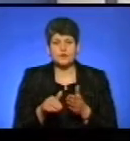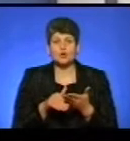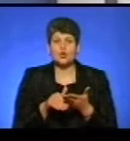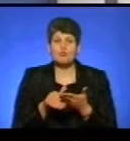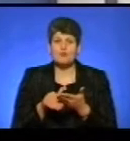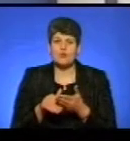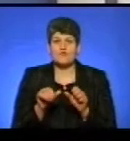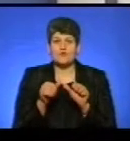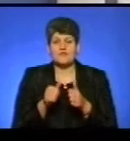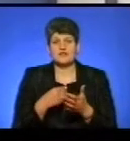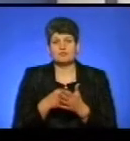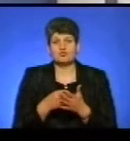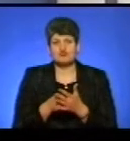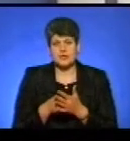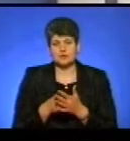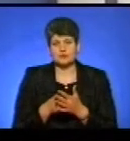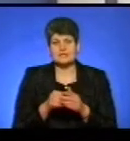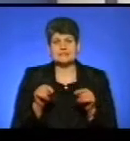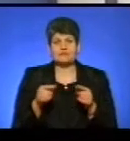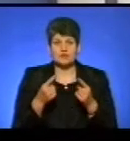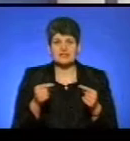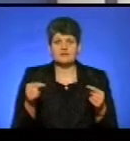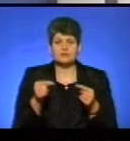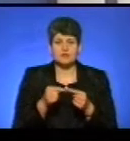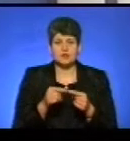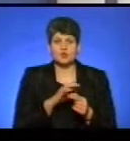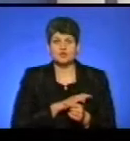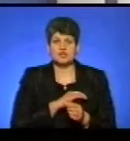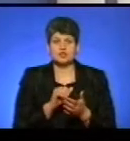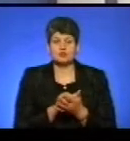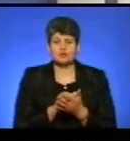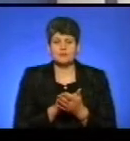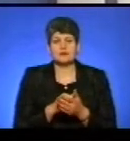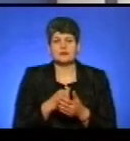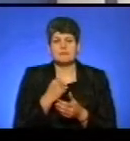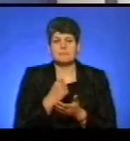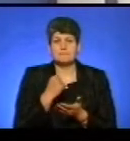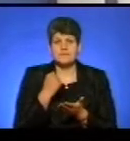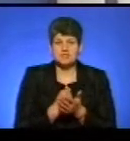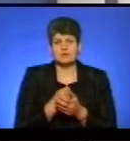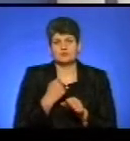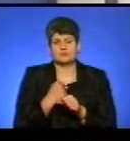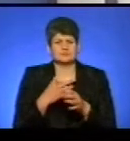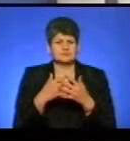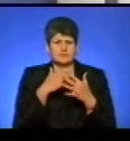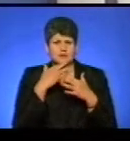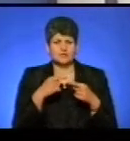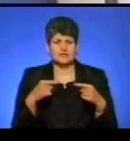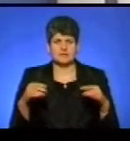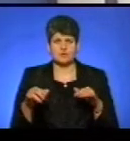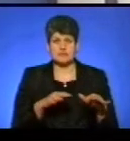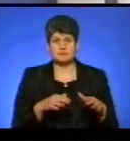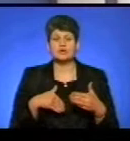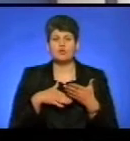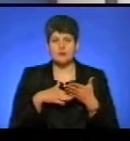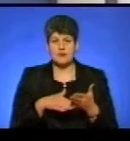допомагають і у формуванні бюджету, і створення відповідних юридичних документів, вироблення печаток і так далі. Тобто, це багато різних процесів, ми допомагаємо